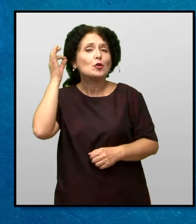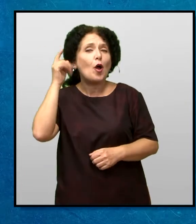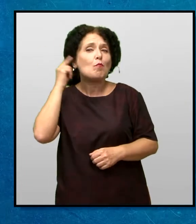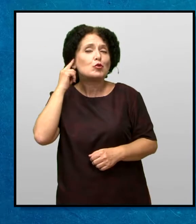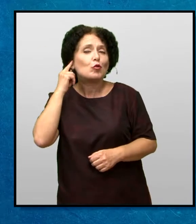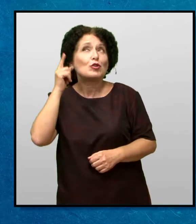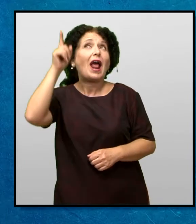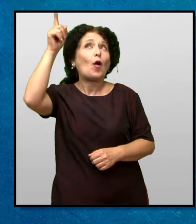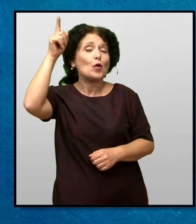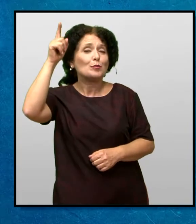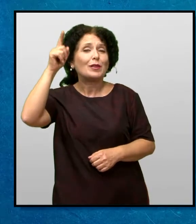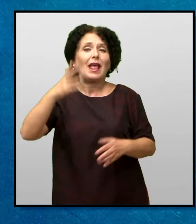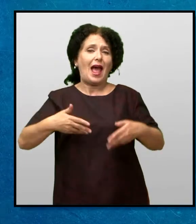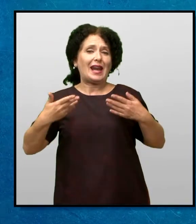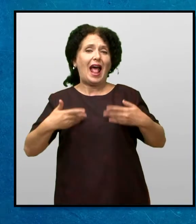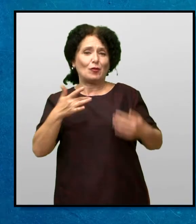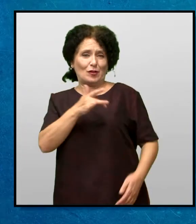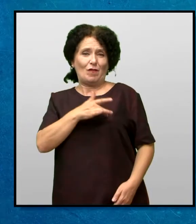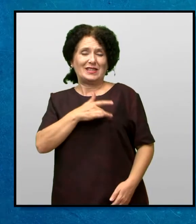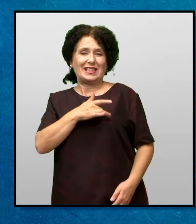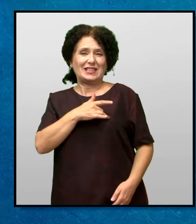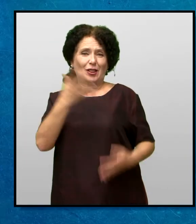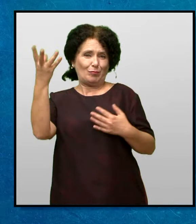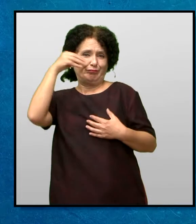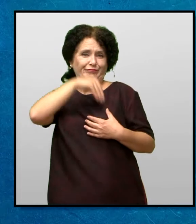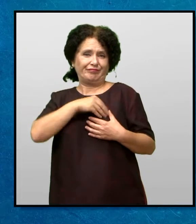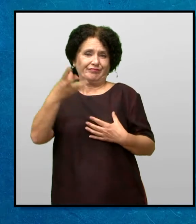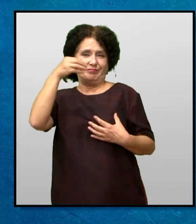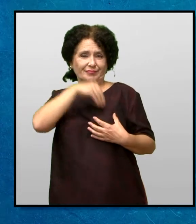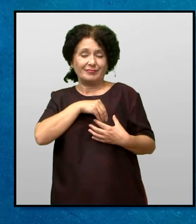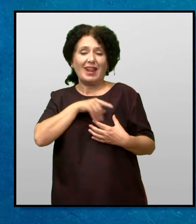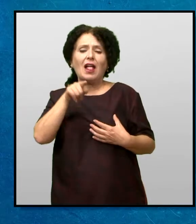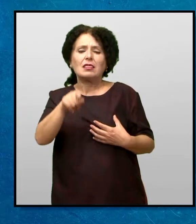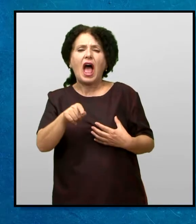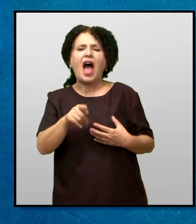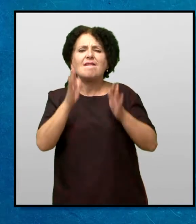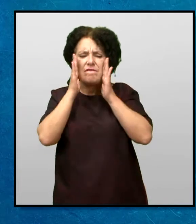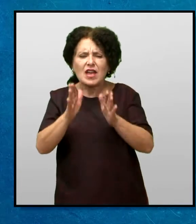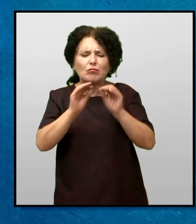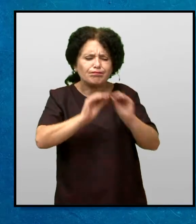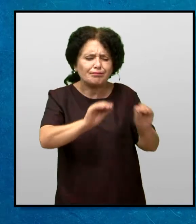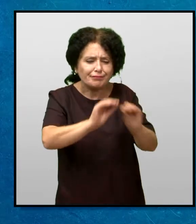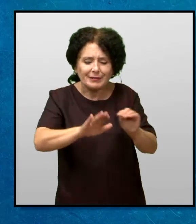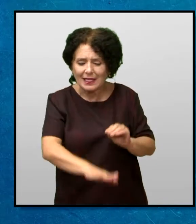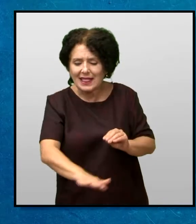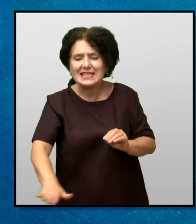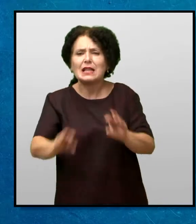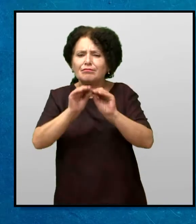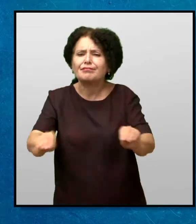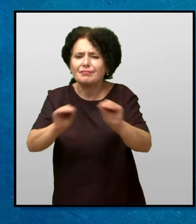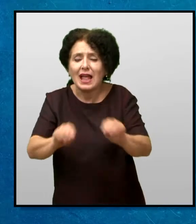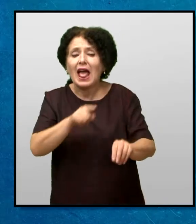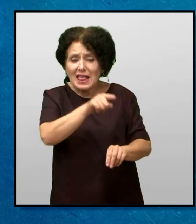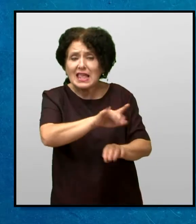Послушността на Мери кон Бог и носеше радост во срцето Таа верно ги поучуваше своите деца И тие исто така